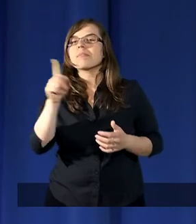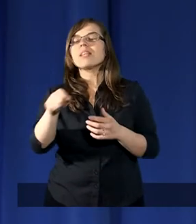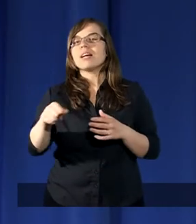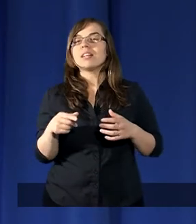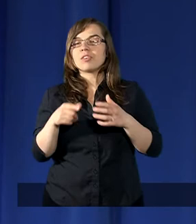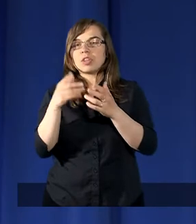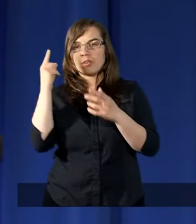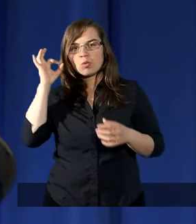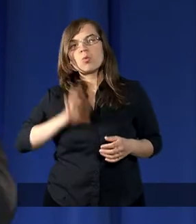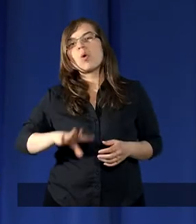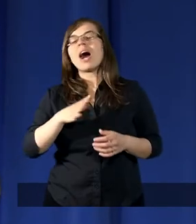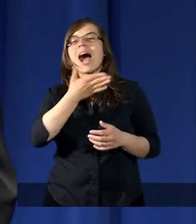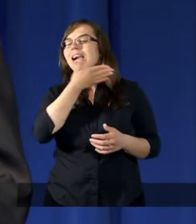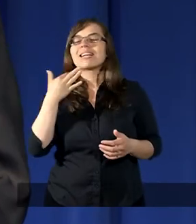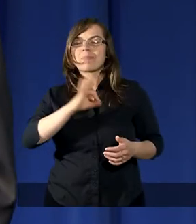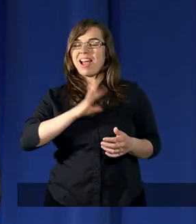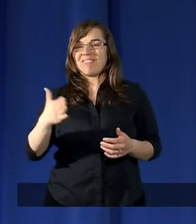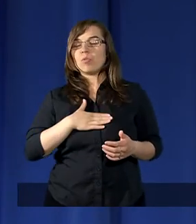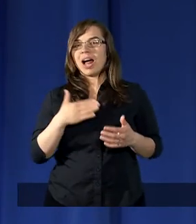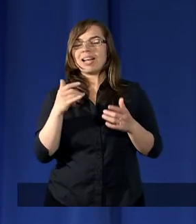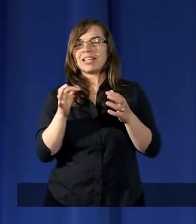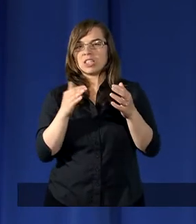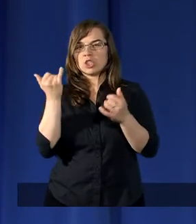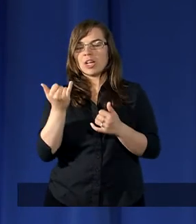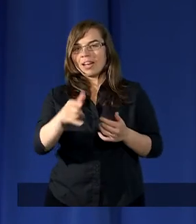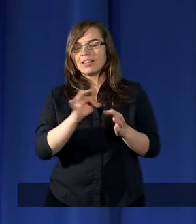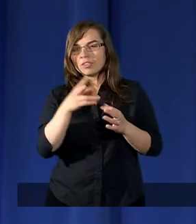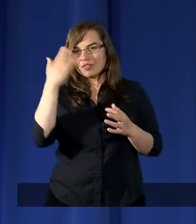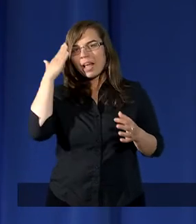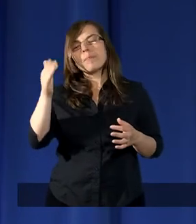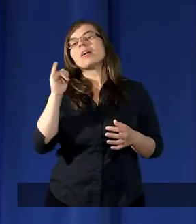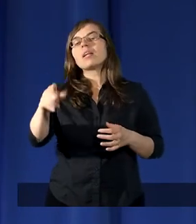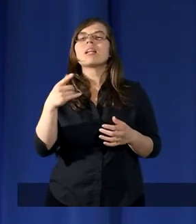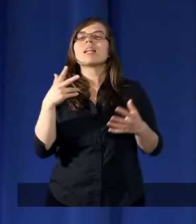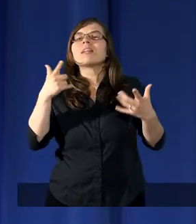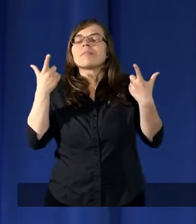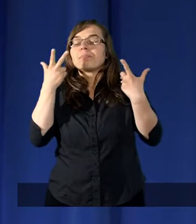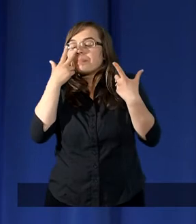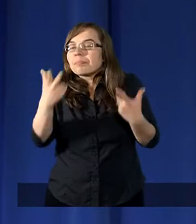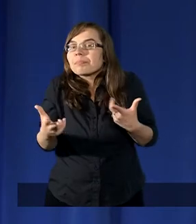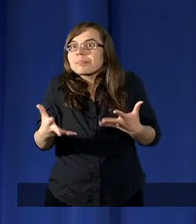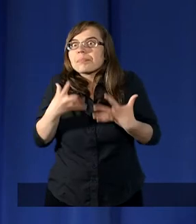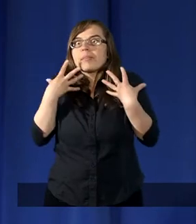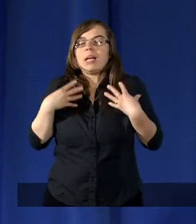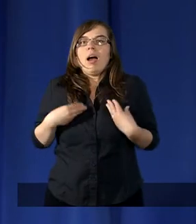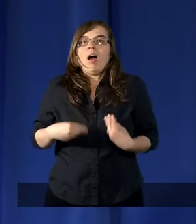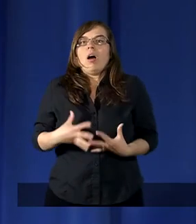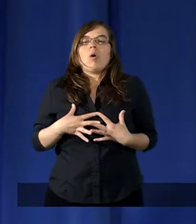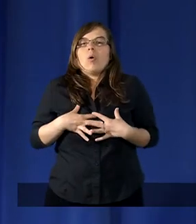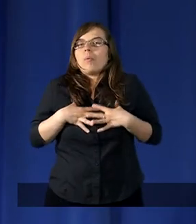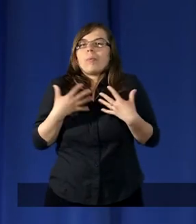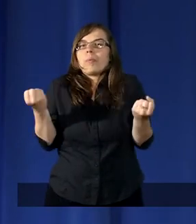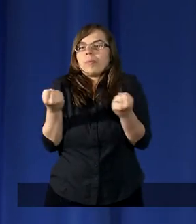ta córka nie miała własnych dzieci i dlatego z zachwytem patrzała na to dzieciom,